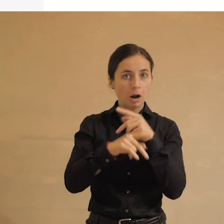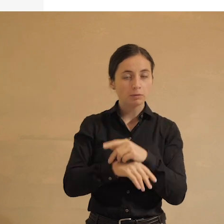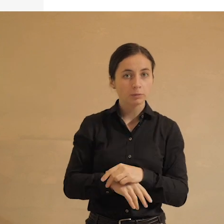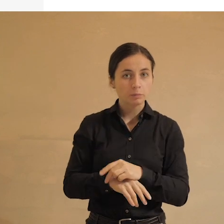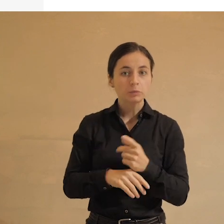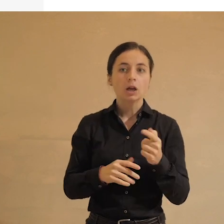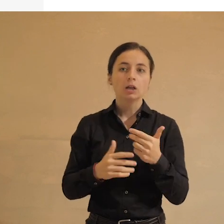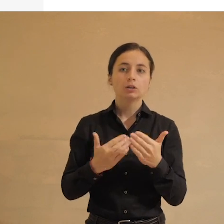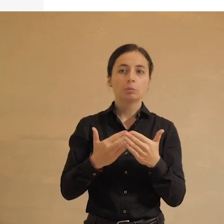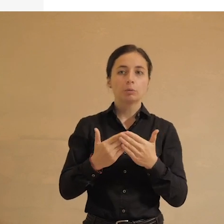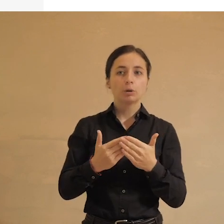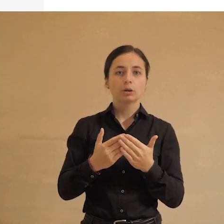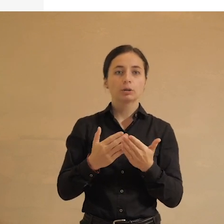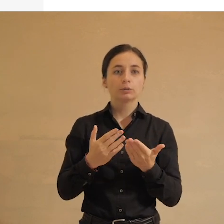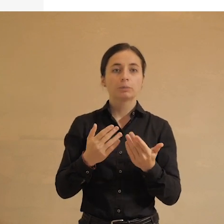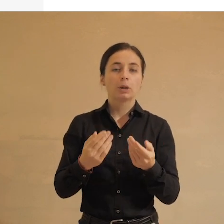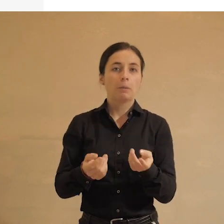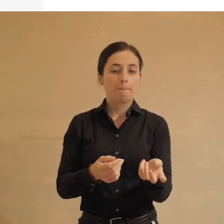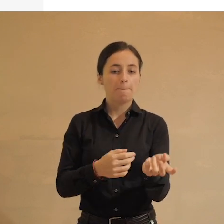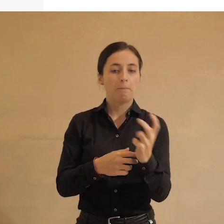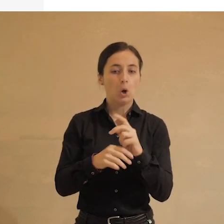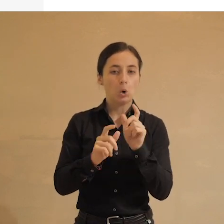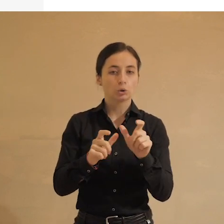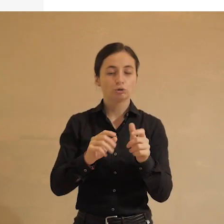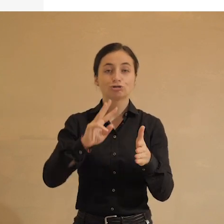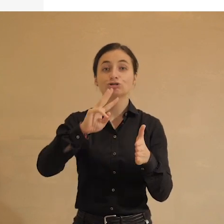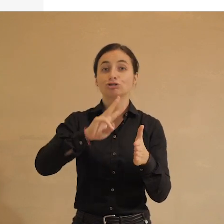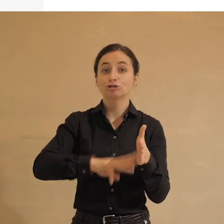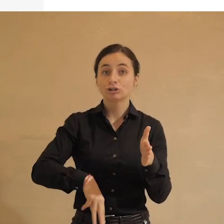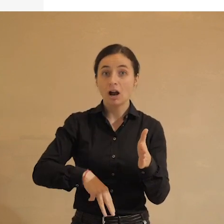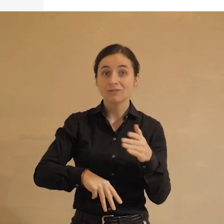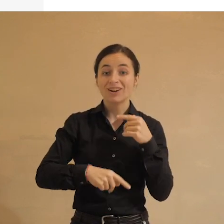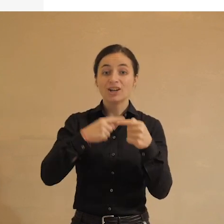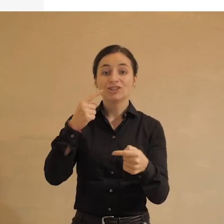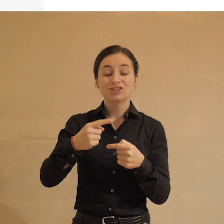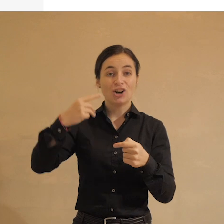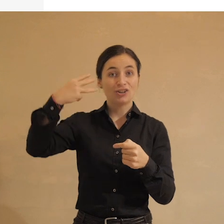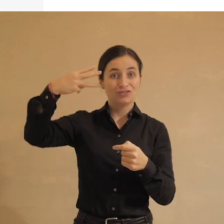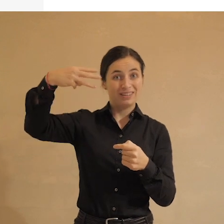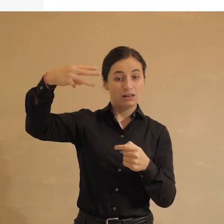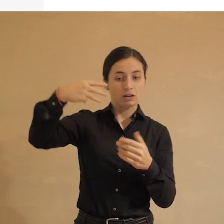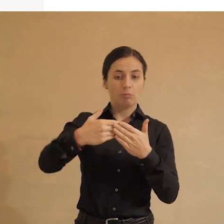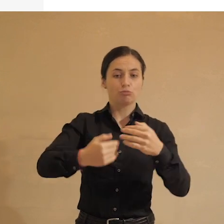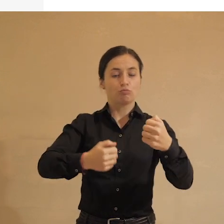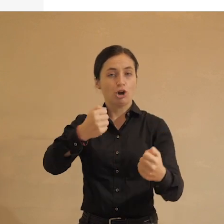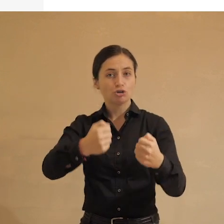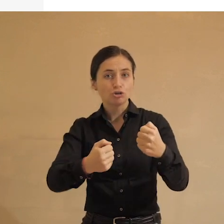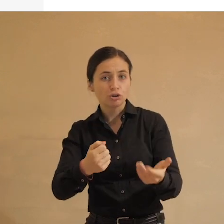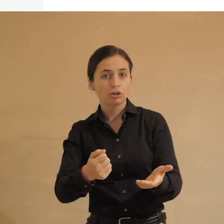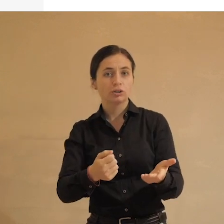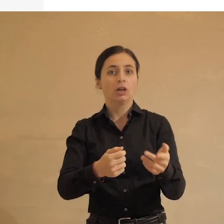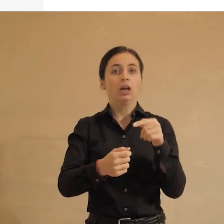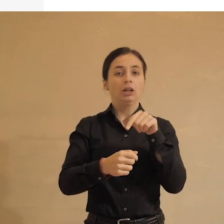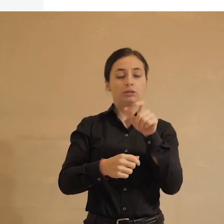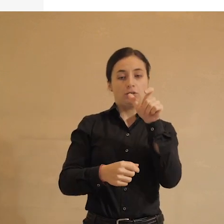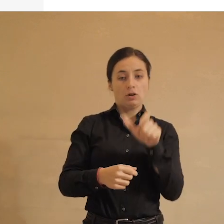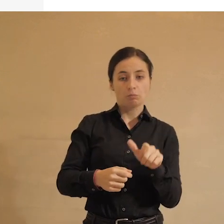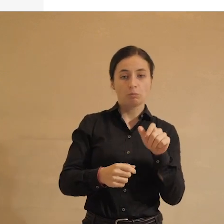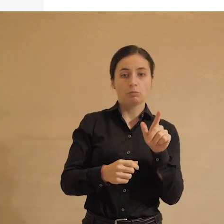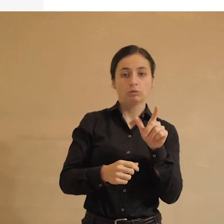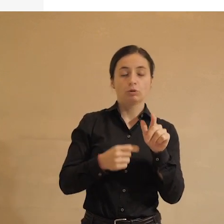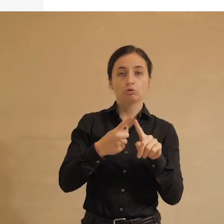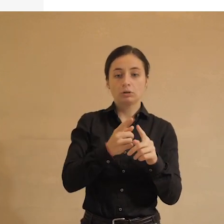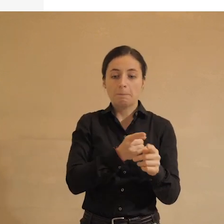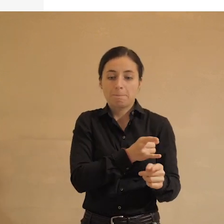скажем так, идеологическом уровне им приходят штрафы по видеокамере, их машине или им самим за то, что они как-то там неправильно